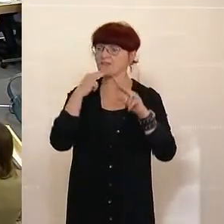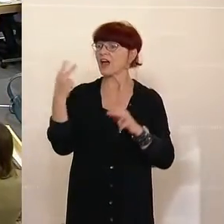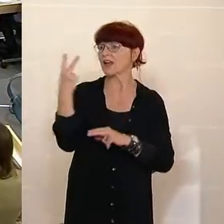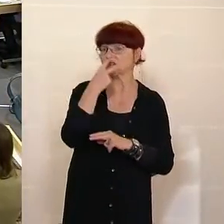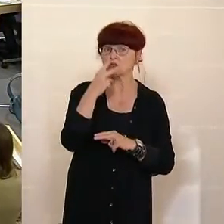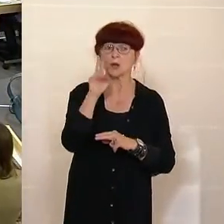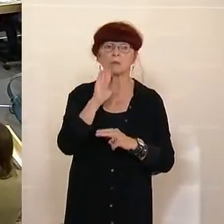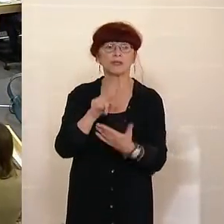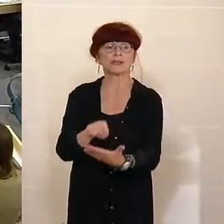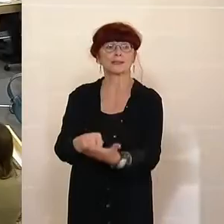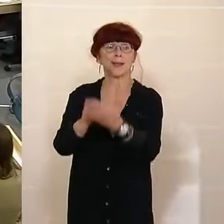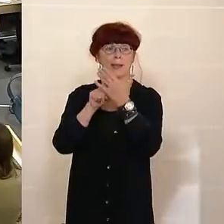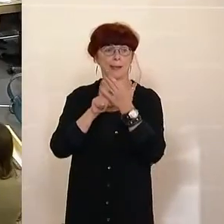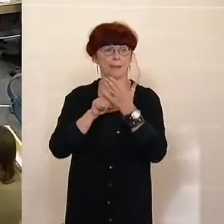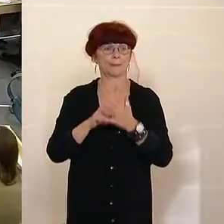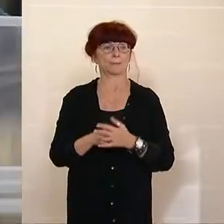entsprechendes Zeichen bitten.